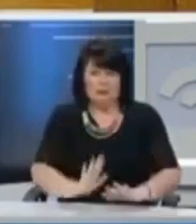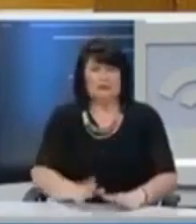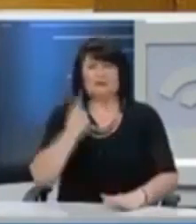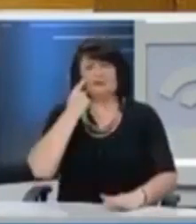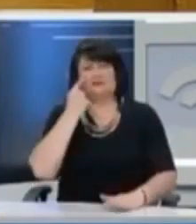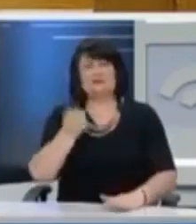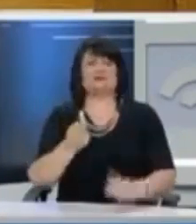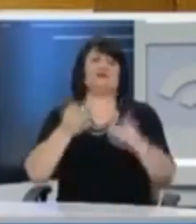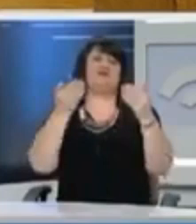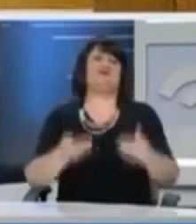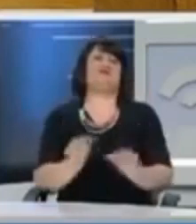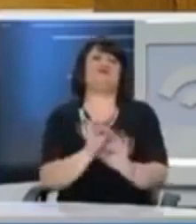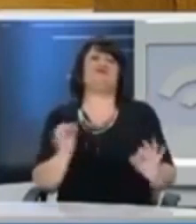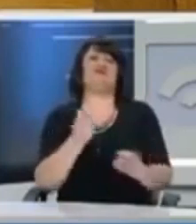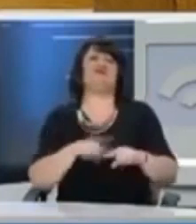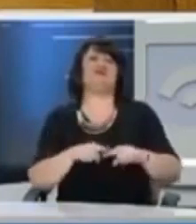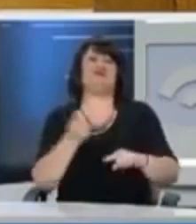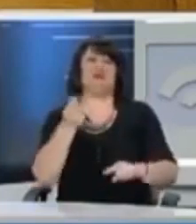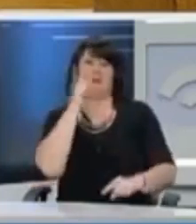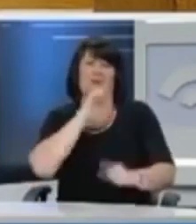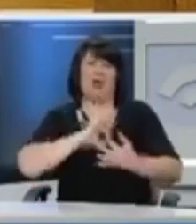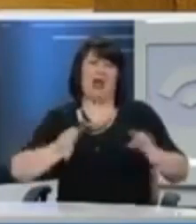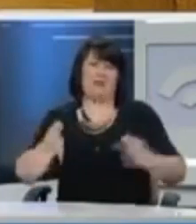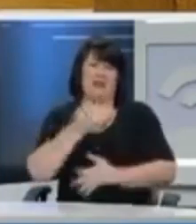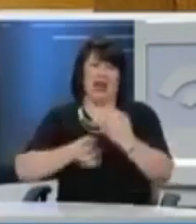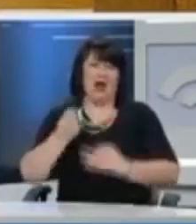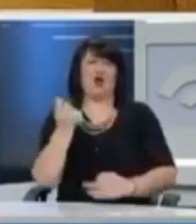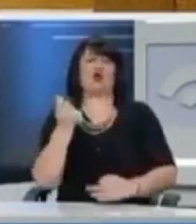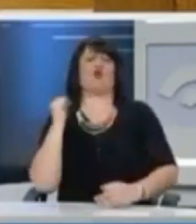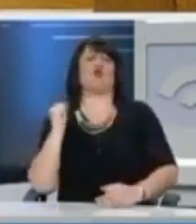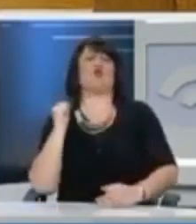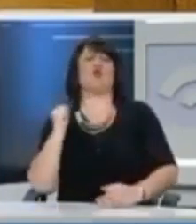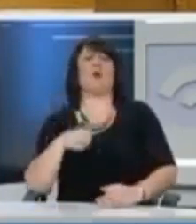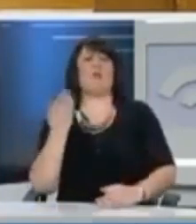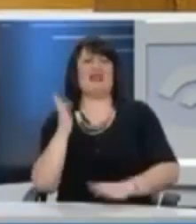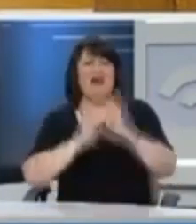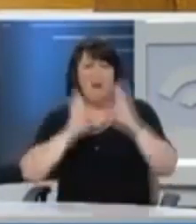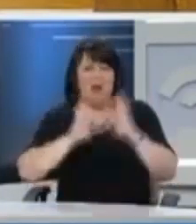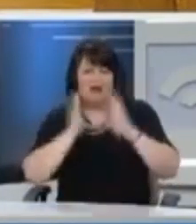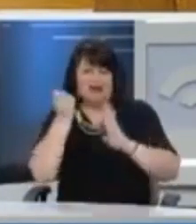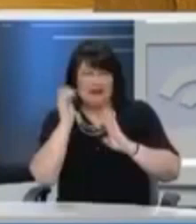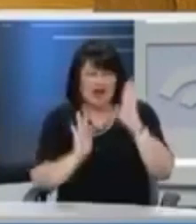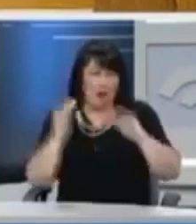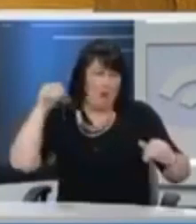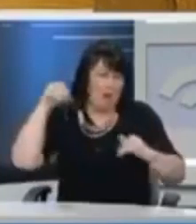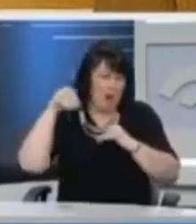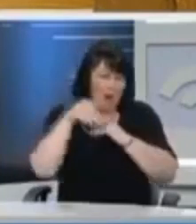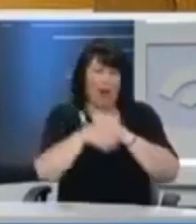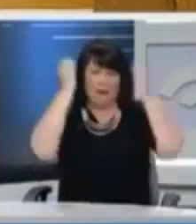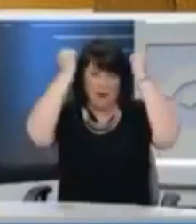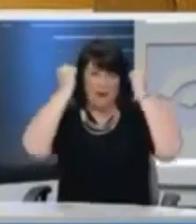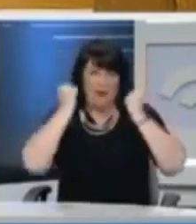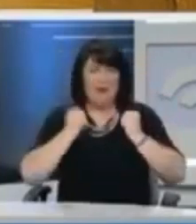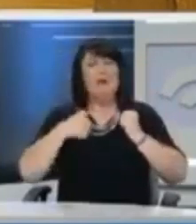περιθωρακισμένης ελληνικής οικονομίας. Και μετά, όταν έσκασαν οι φούσκες, είχαμε την απαρχή